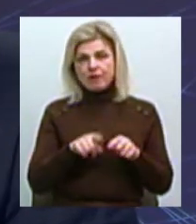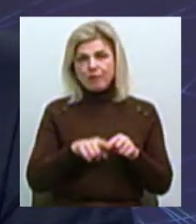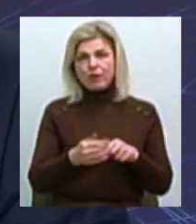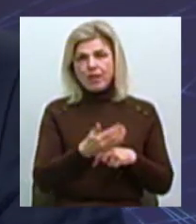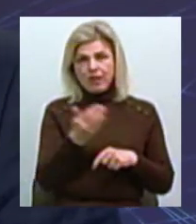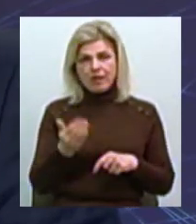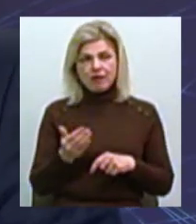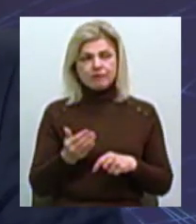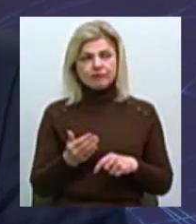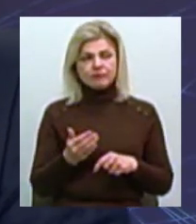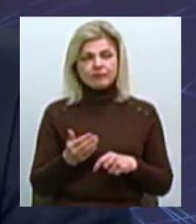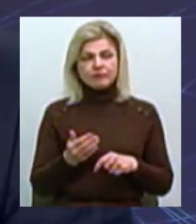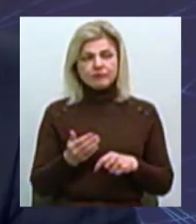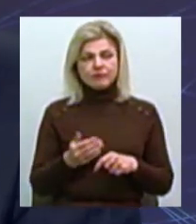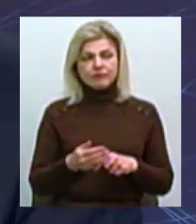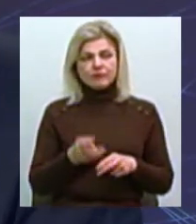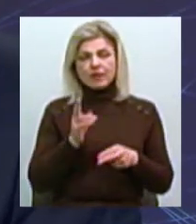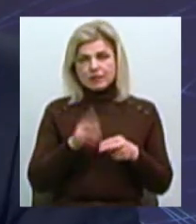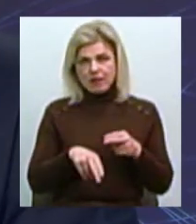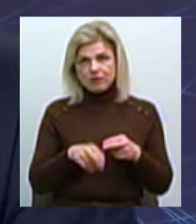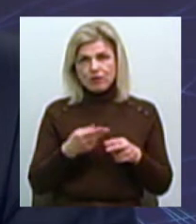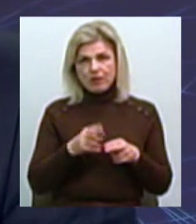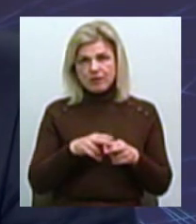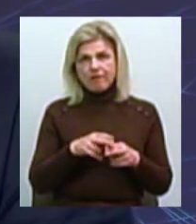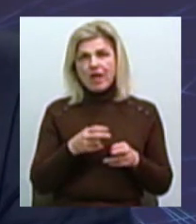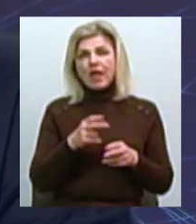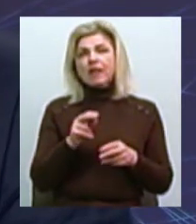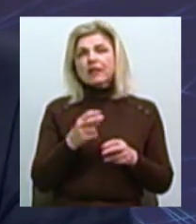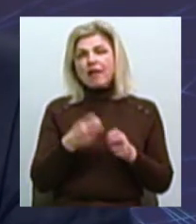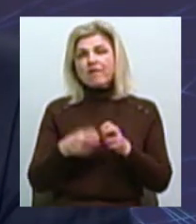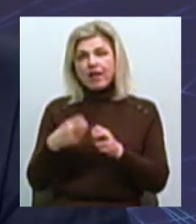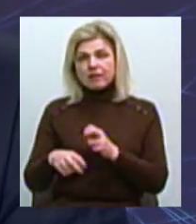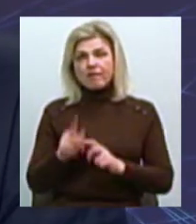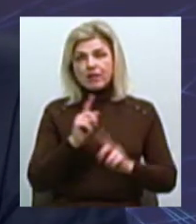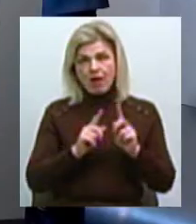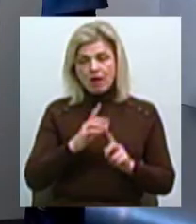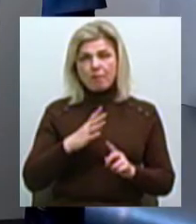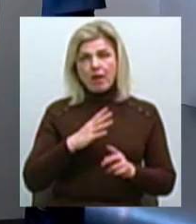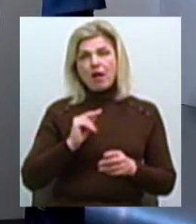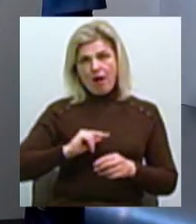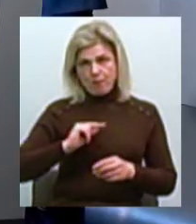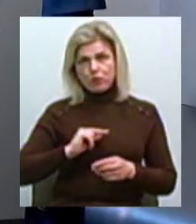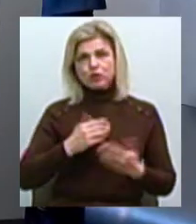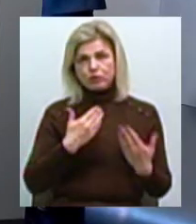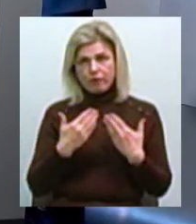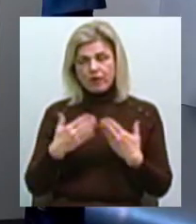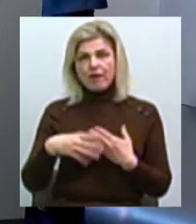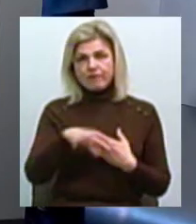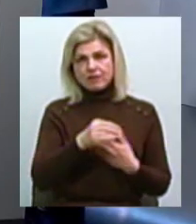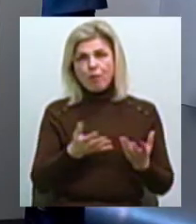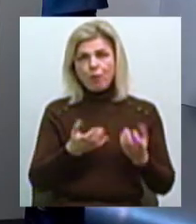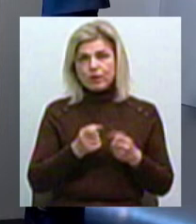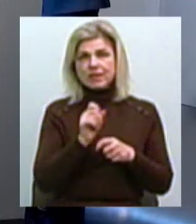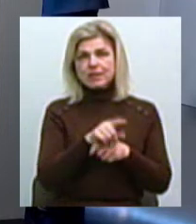скажімо так, закінченню цих дефектів Нарада пройшла в робочому стані, всі отримали завдання і